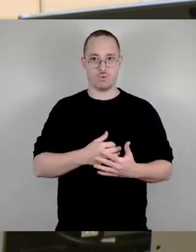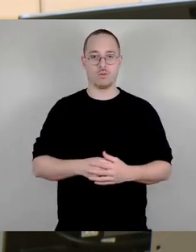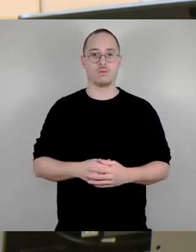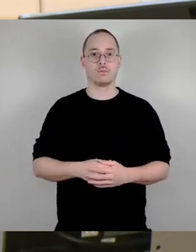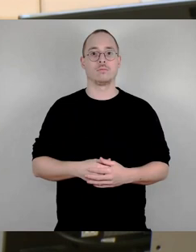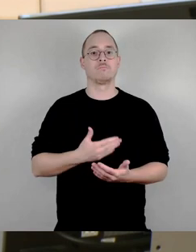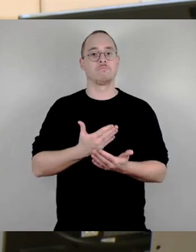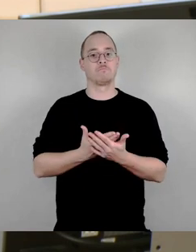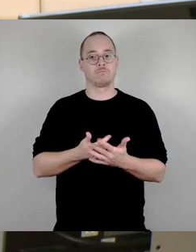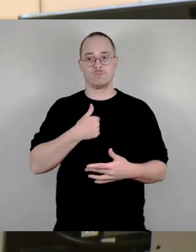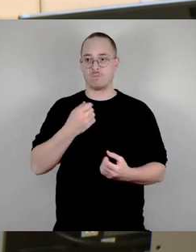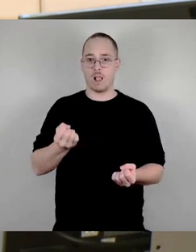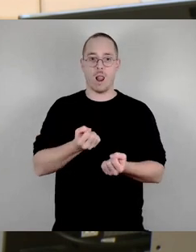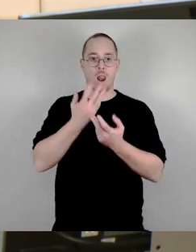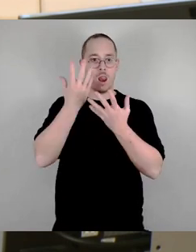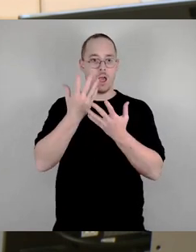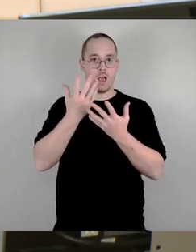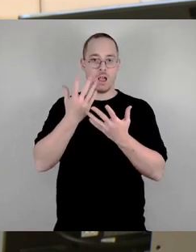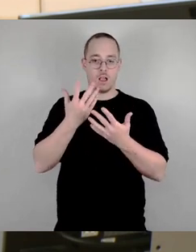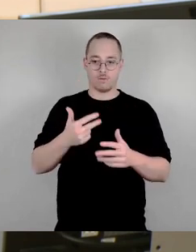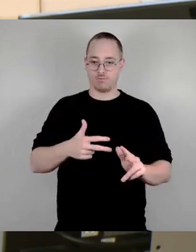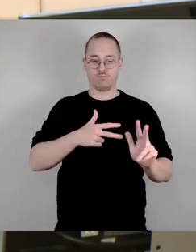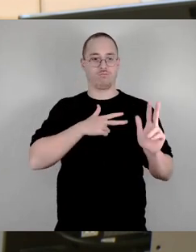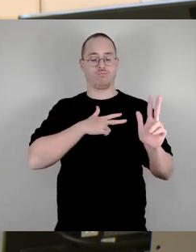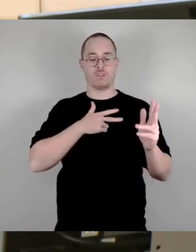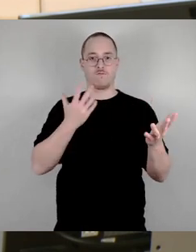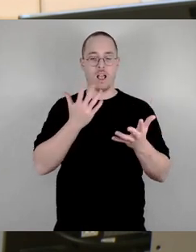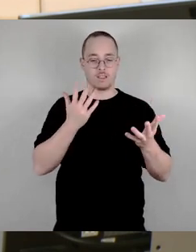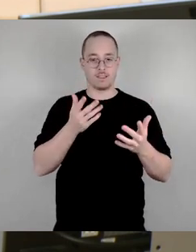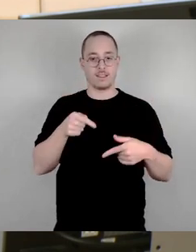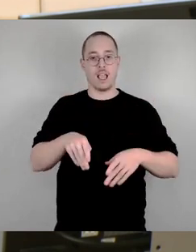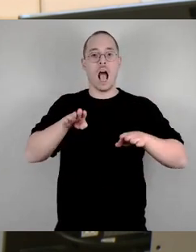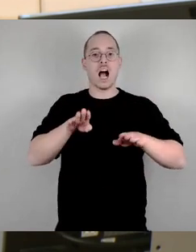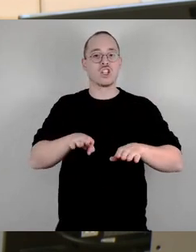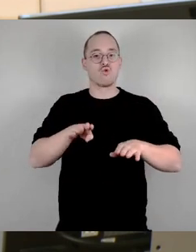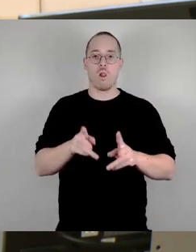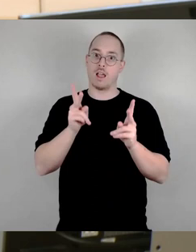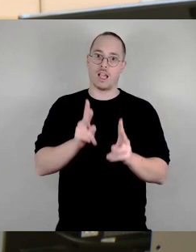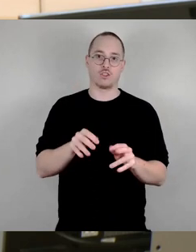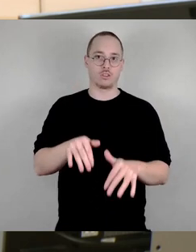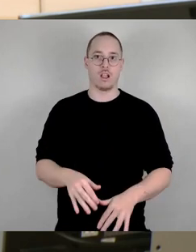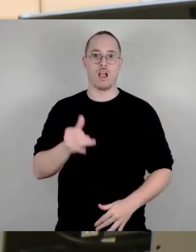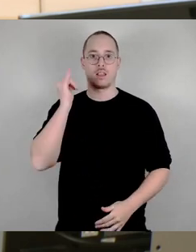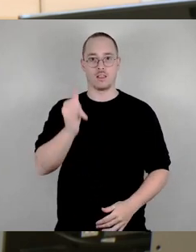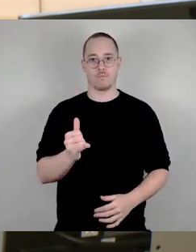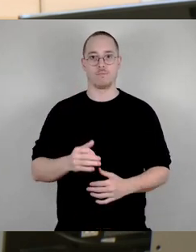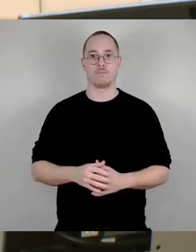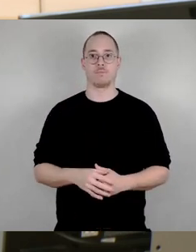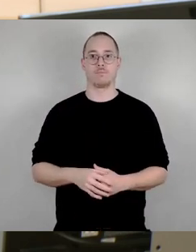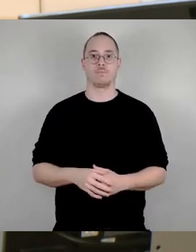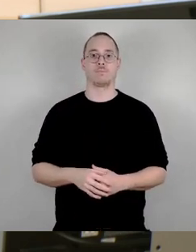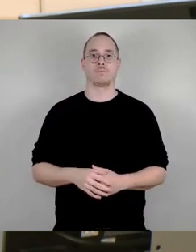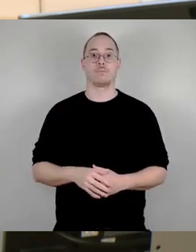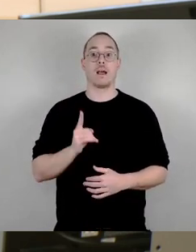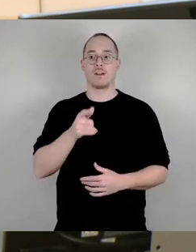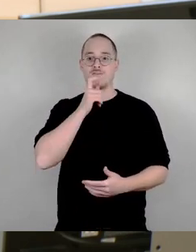Bekenntnis zum Recht auf Asyl. Aber um diese Verantwortung, um dieser gerecht zu werden, wird es